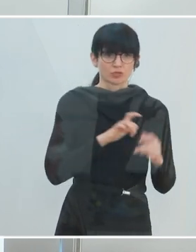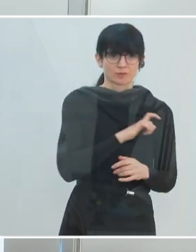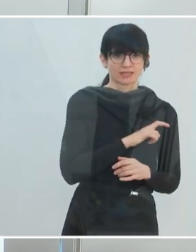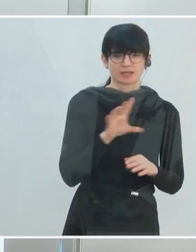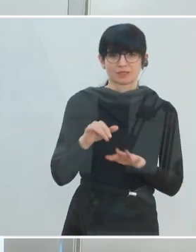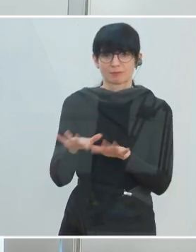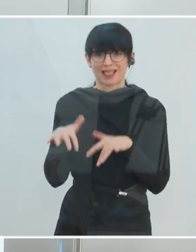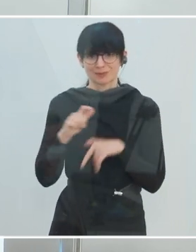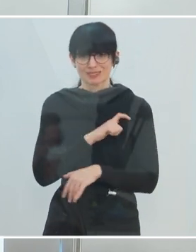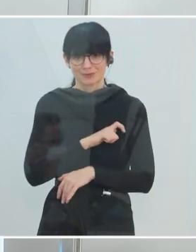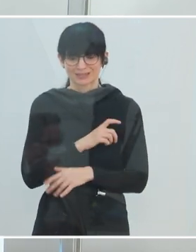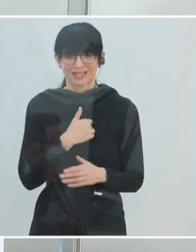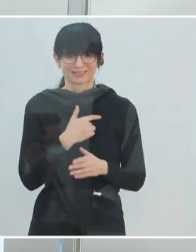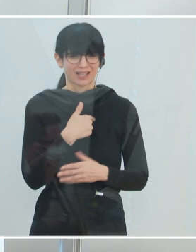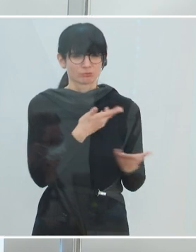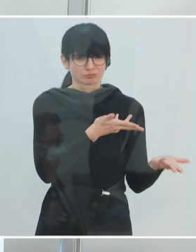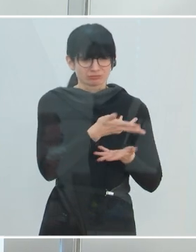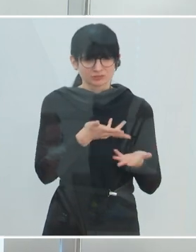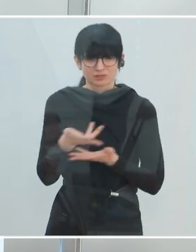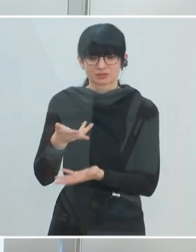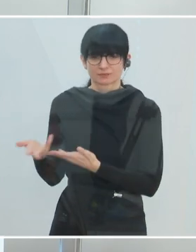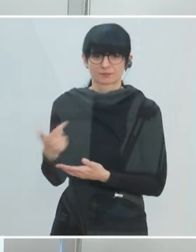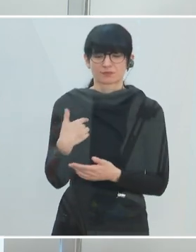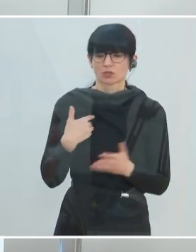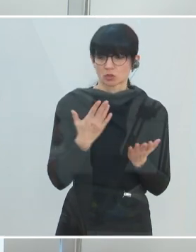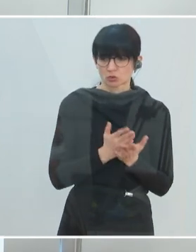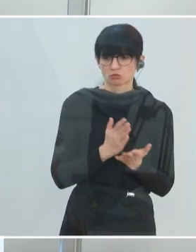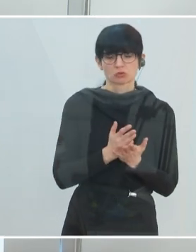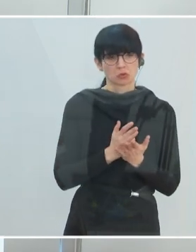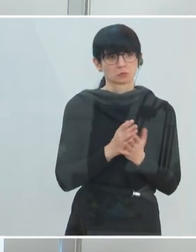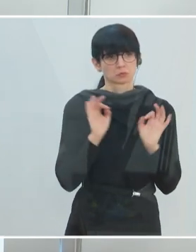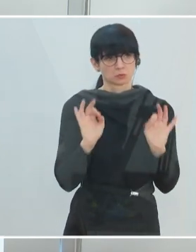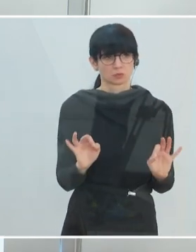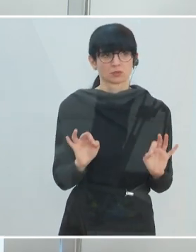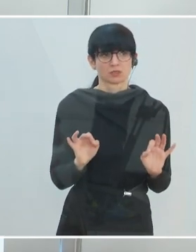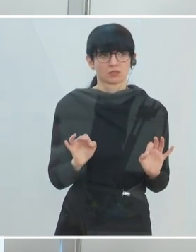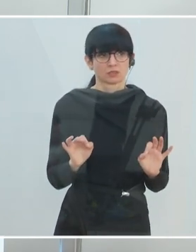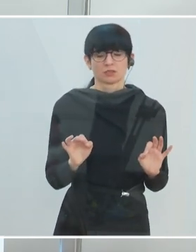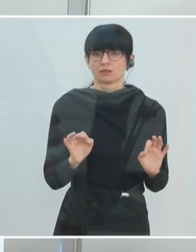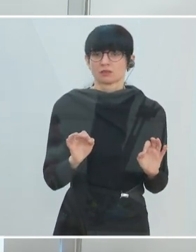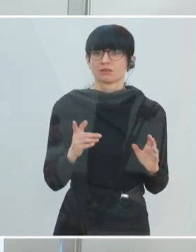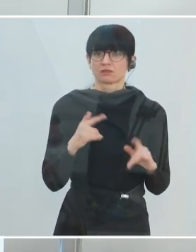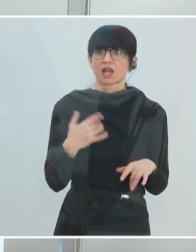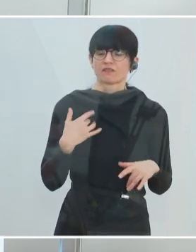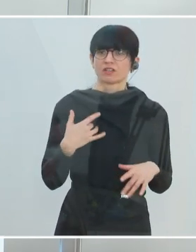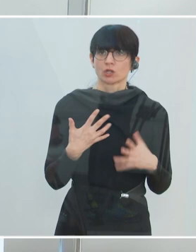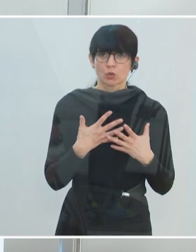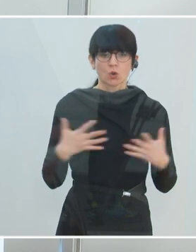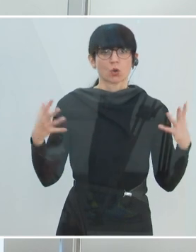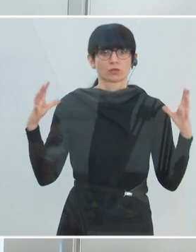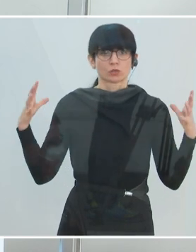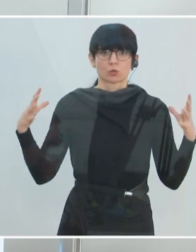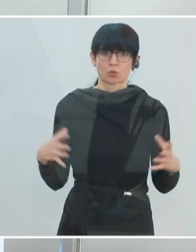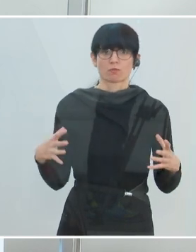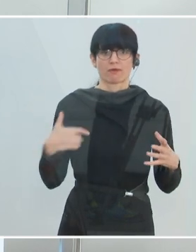Parlamentsfraktionen das Gespräch führen. Ich glaube, das hat sich sehr bewährt, dass wir das wieder jetzt auf deutlich breitere Ebene stellen. Das ist